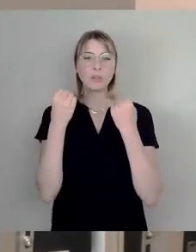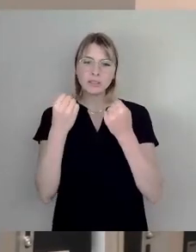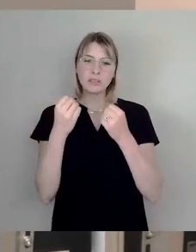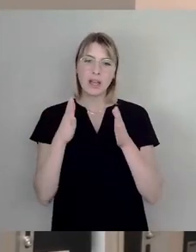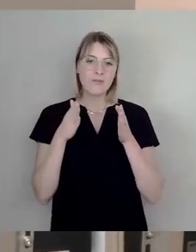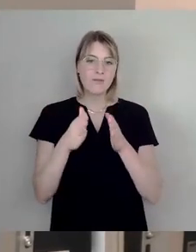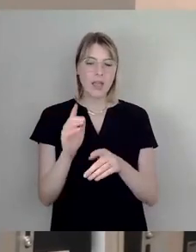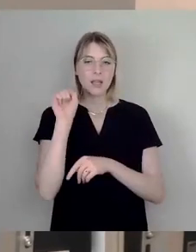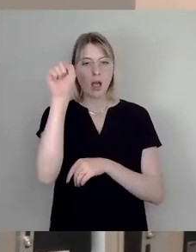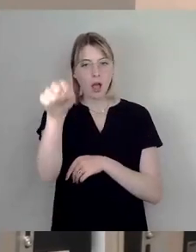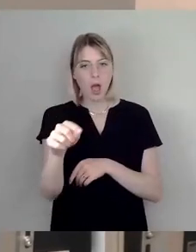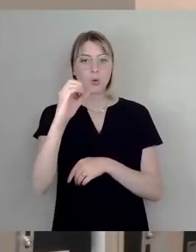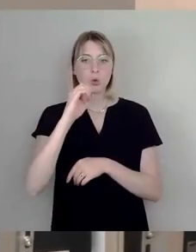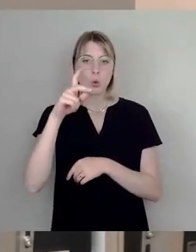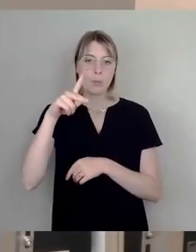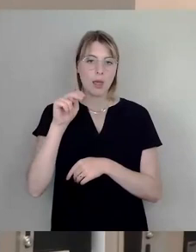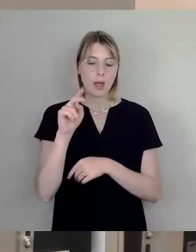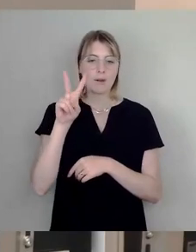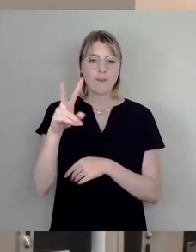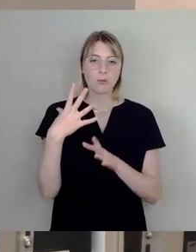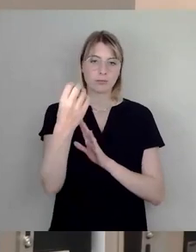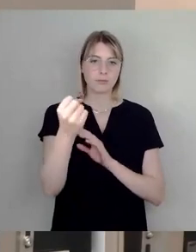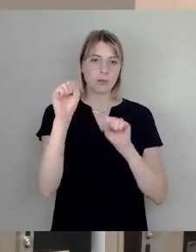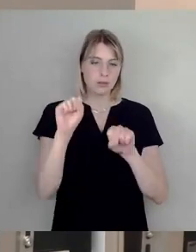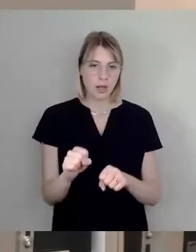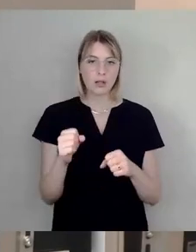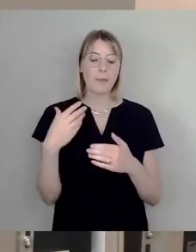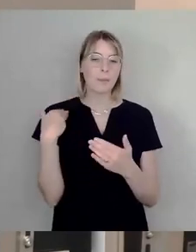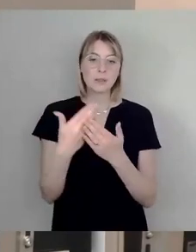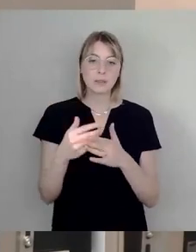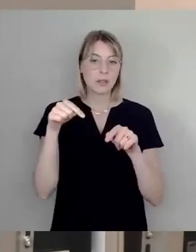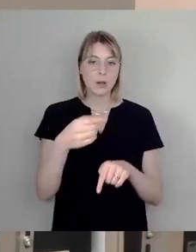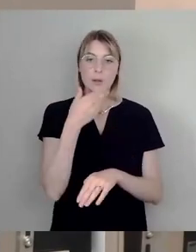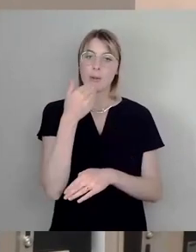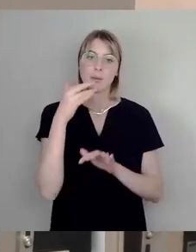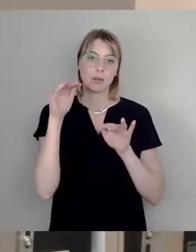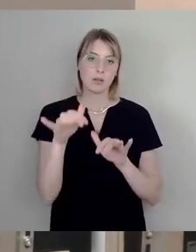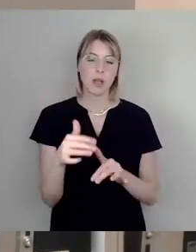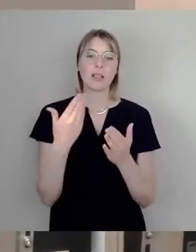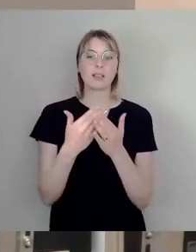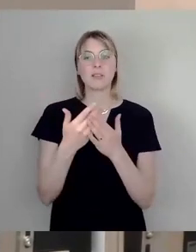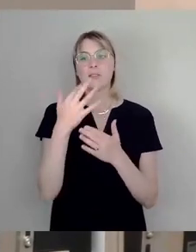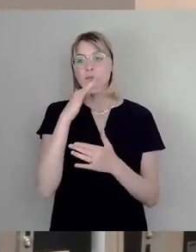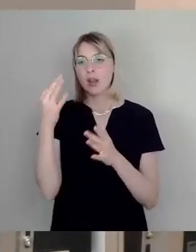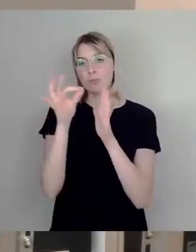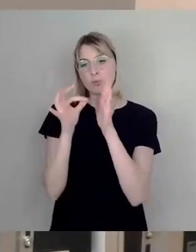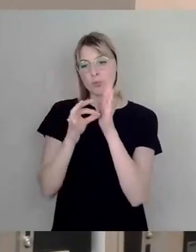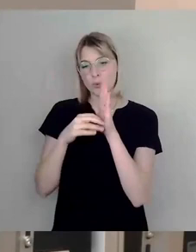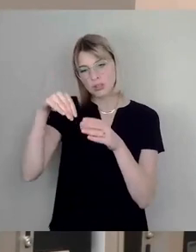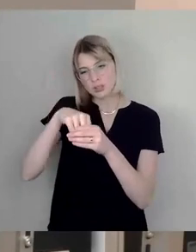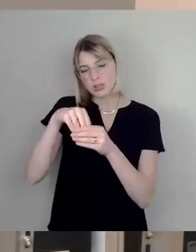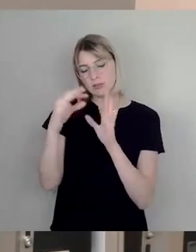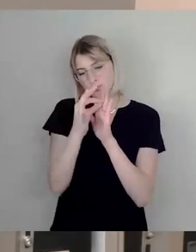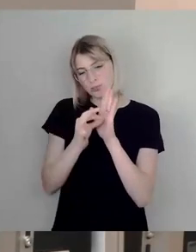zu kommen. Und das haben wir hier derzeit an dieser Stelle noch nicht. Und da sind sehr, sehr viele weitere, sehr konkrete Punkte drin enthalten, wo wir einfach sagen, liebe